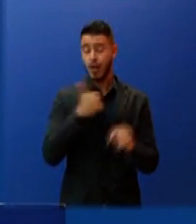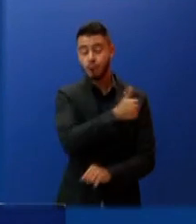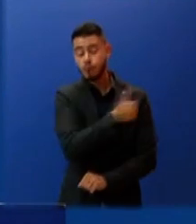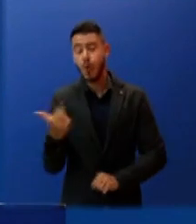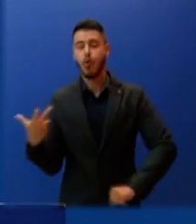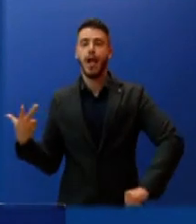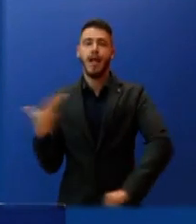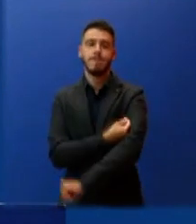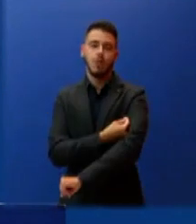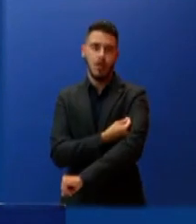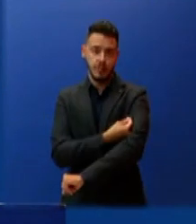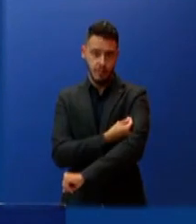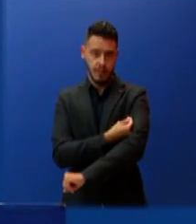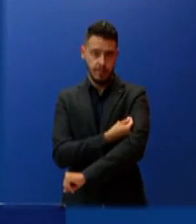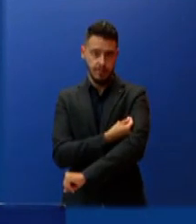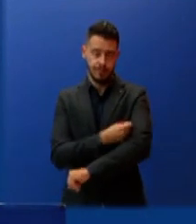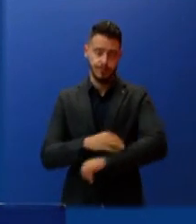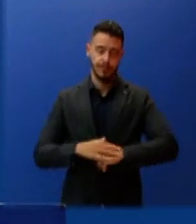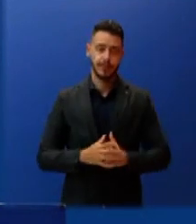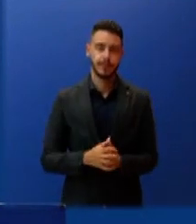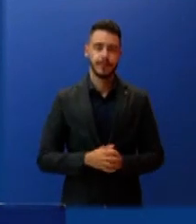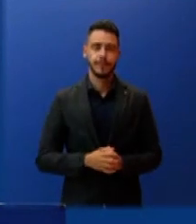θεσπίζουν μέτρα προστασίας για τους ανεμβολίαστους.